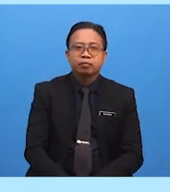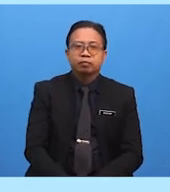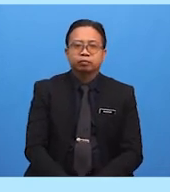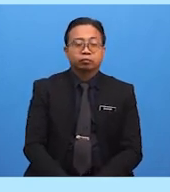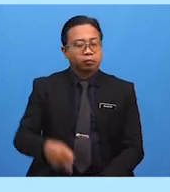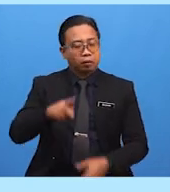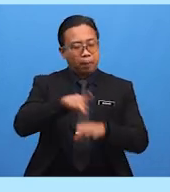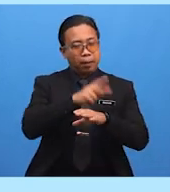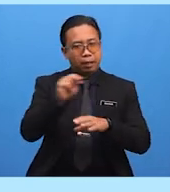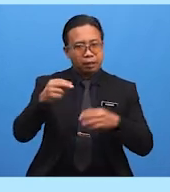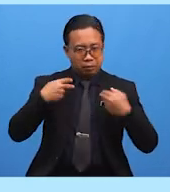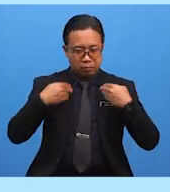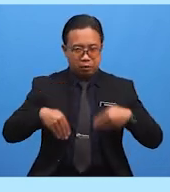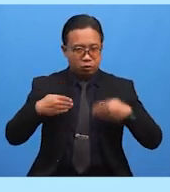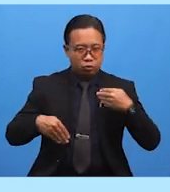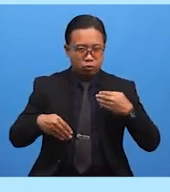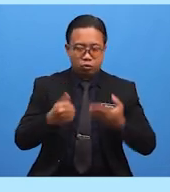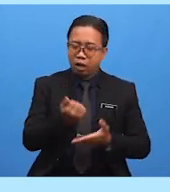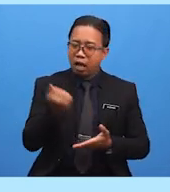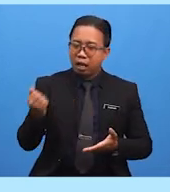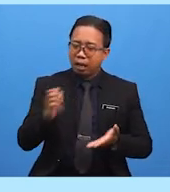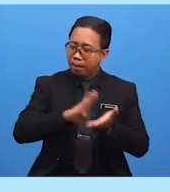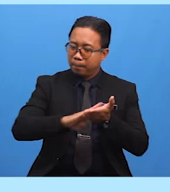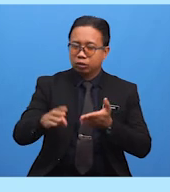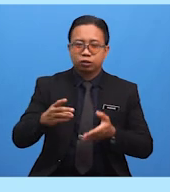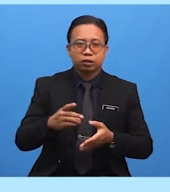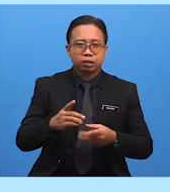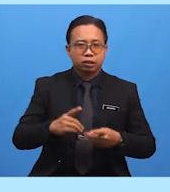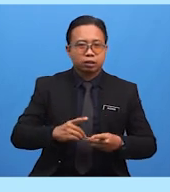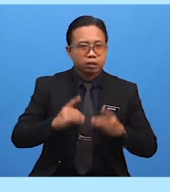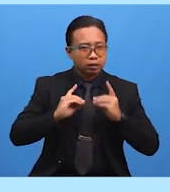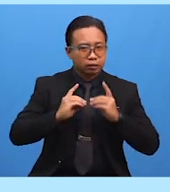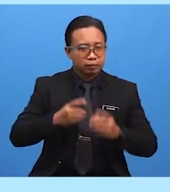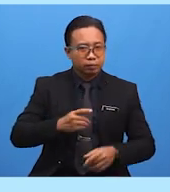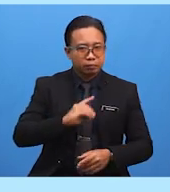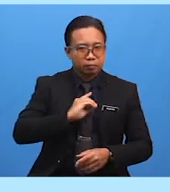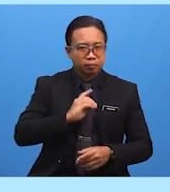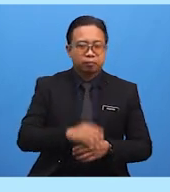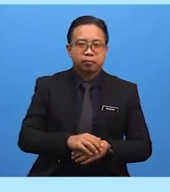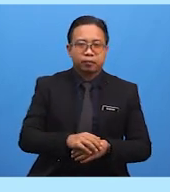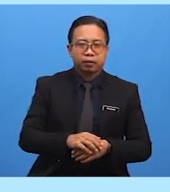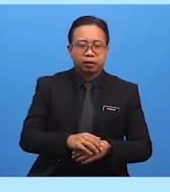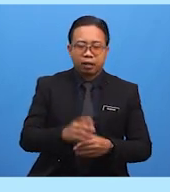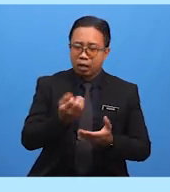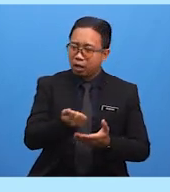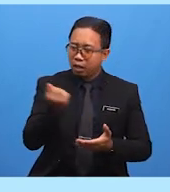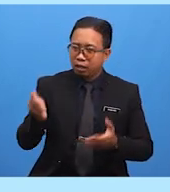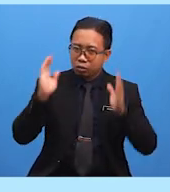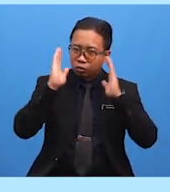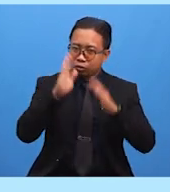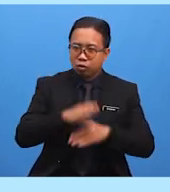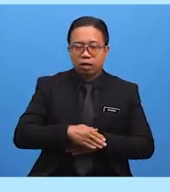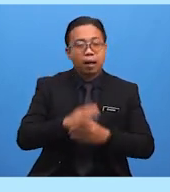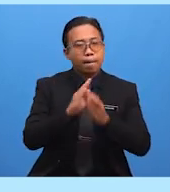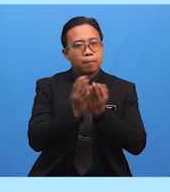Pakaian Alat Kebersihan Diri Seperti Berus Gigi Peralatan Solat Buku